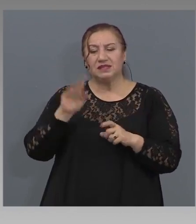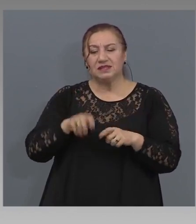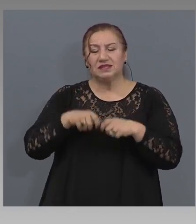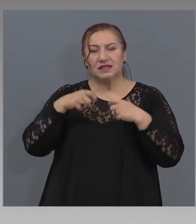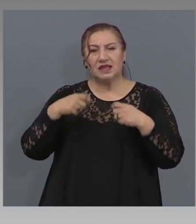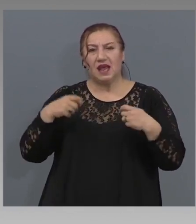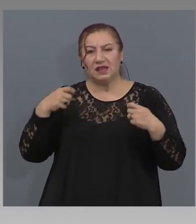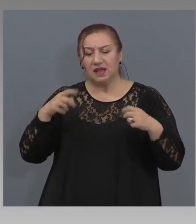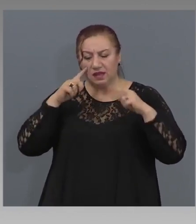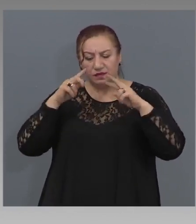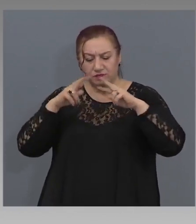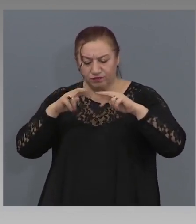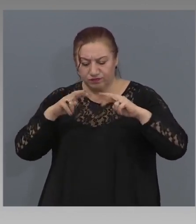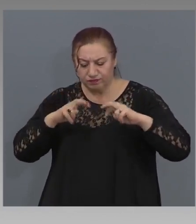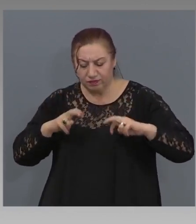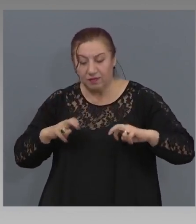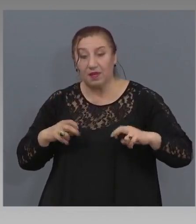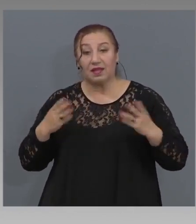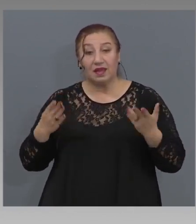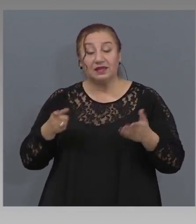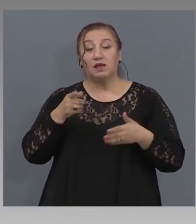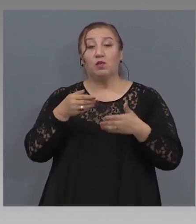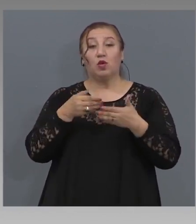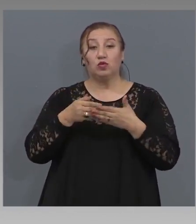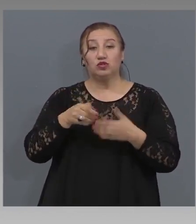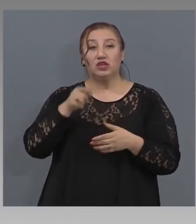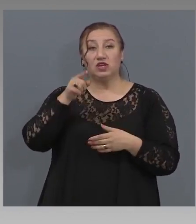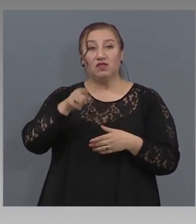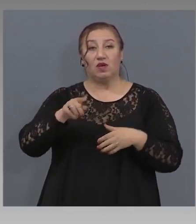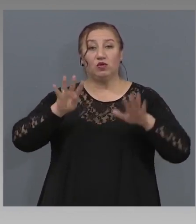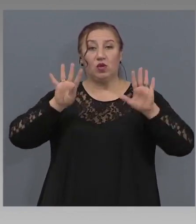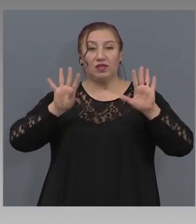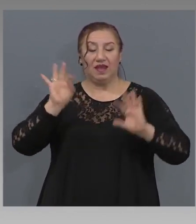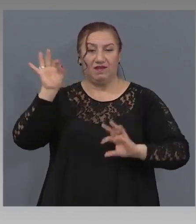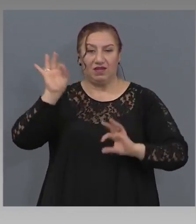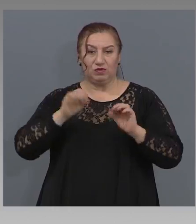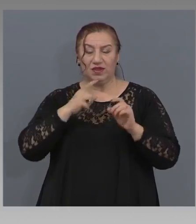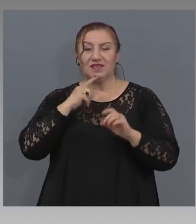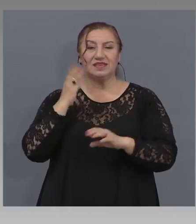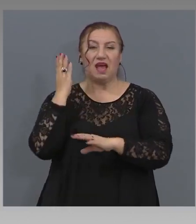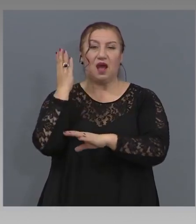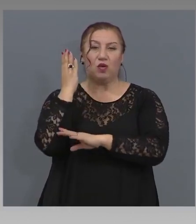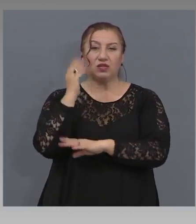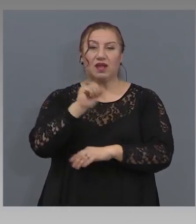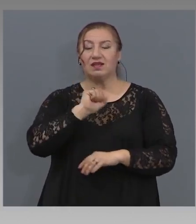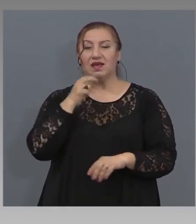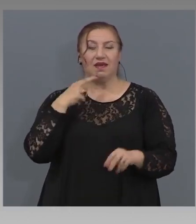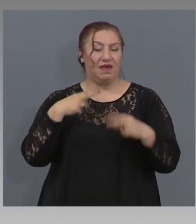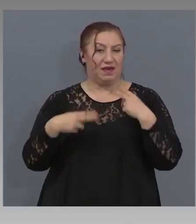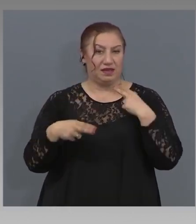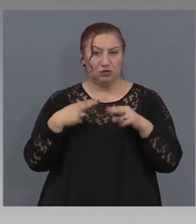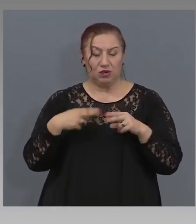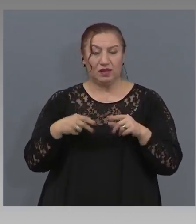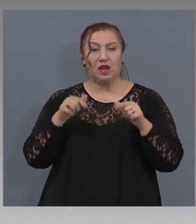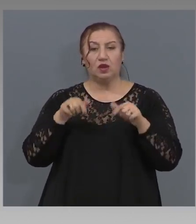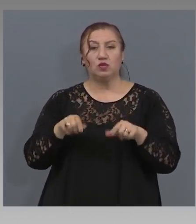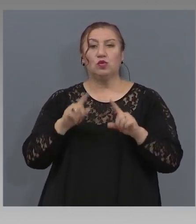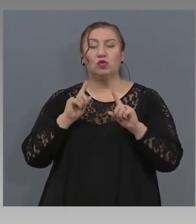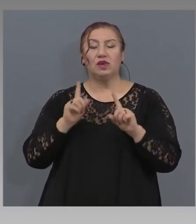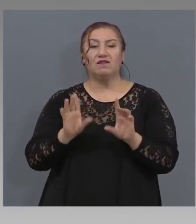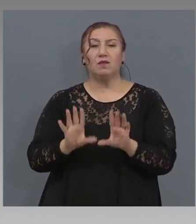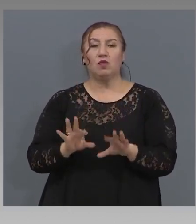анализи. По отношение на това, което е 9% за хотели и ресторанти. Тук трябва много